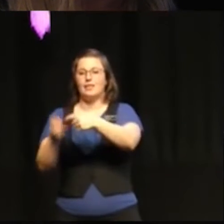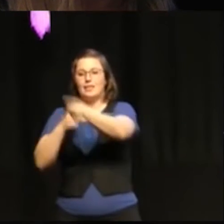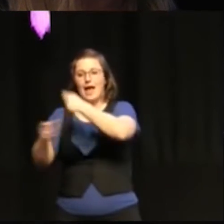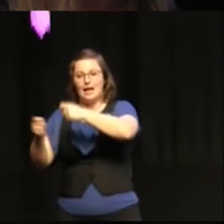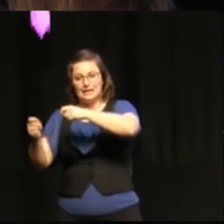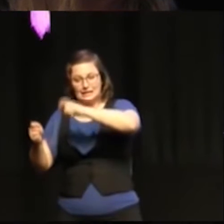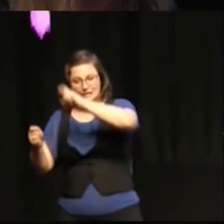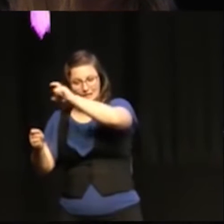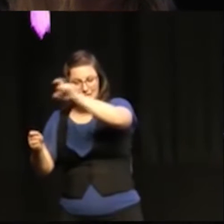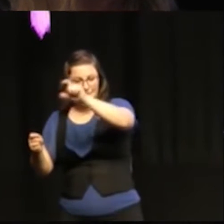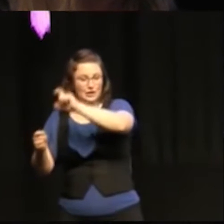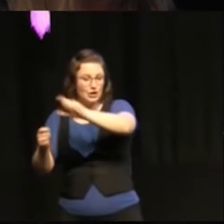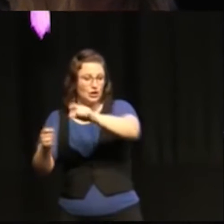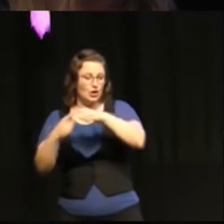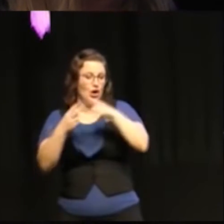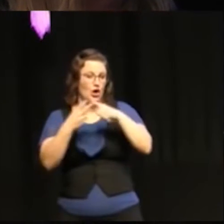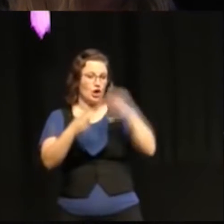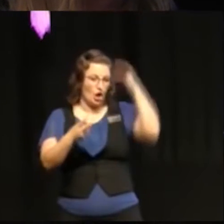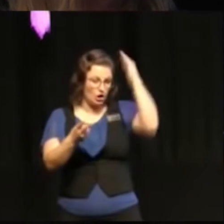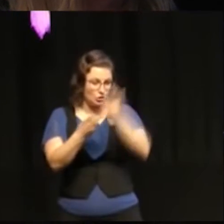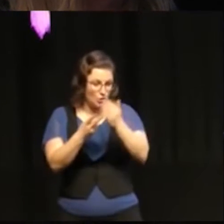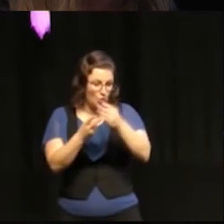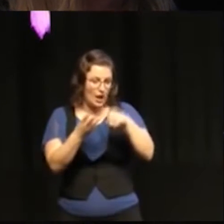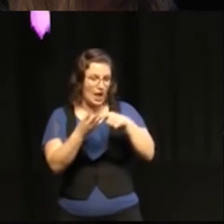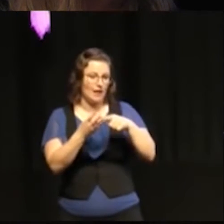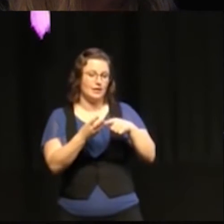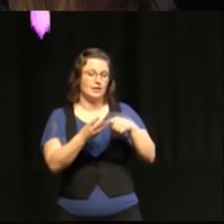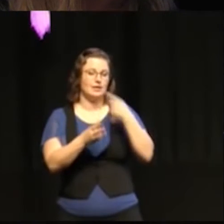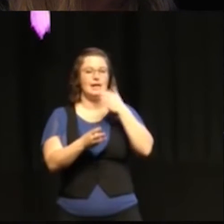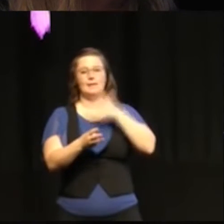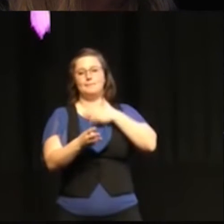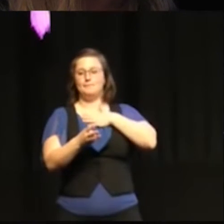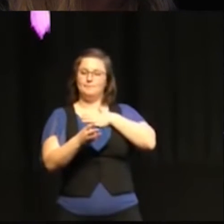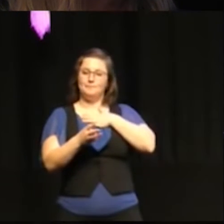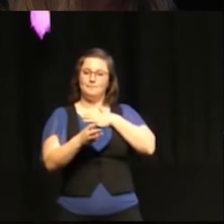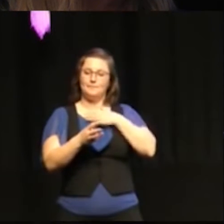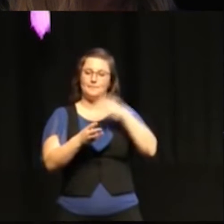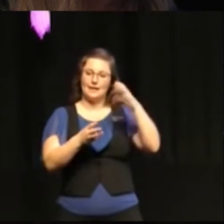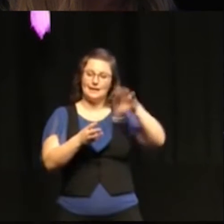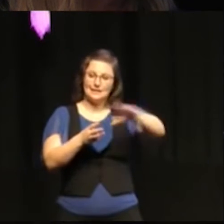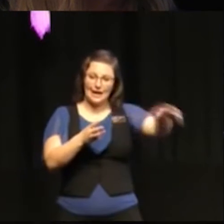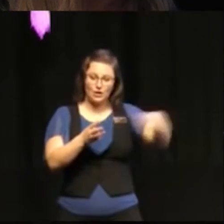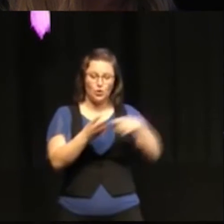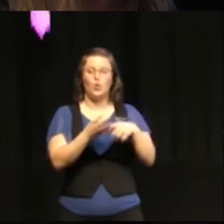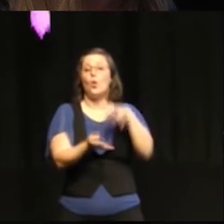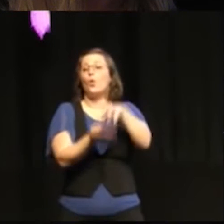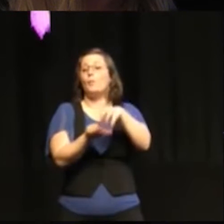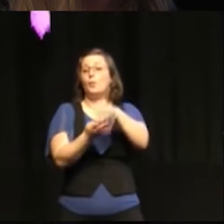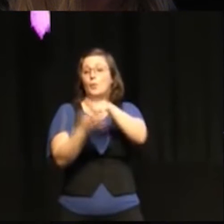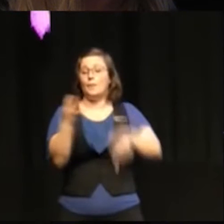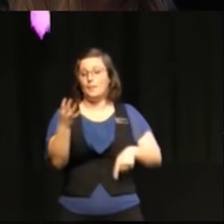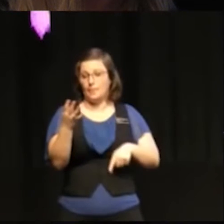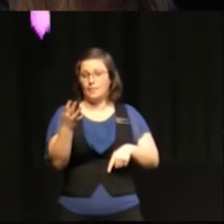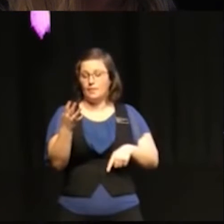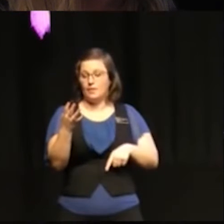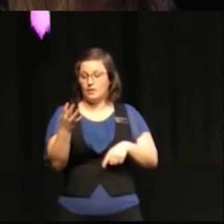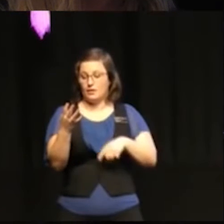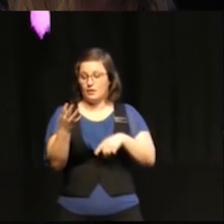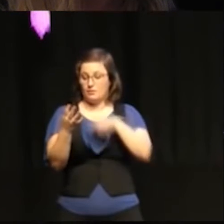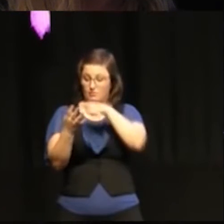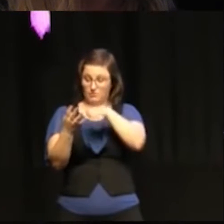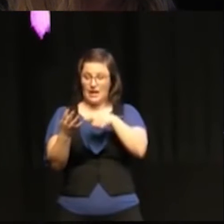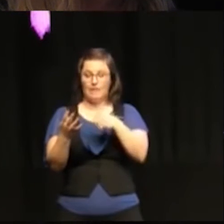högskolan, den idébuna sektorn och kommunen. För det var ju en utav